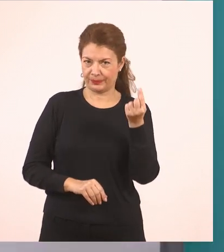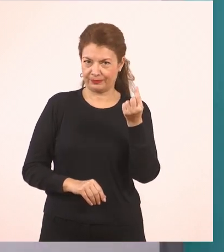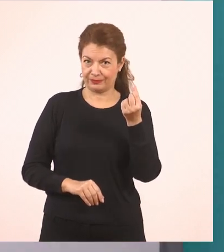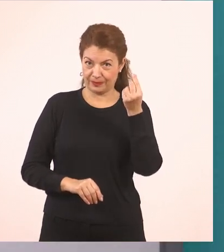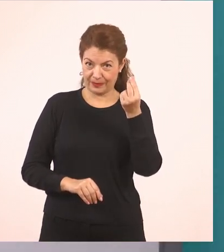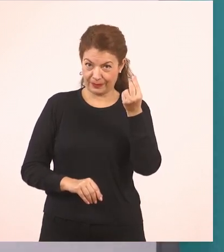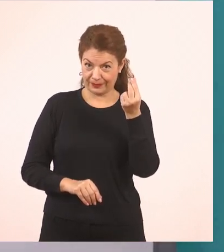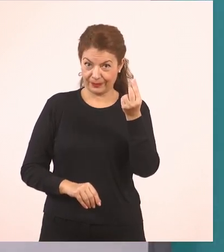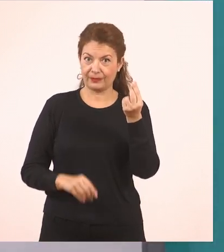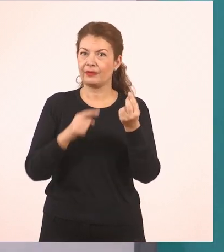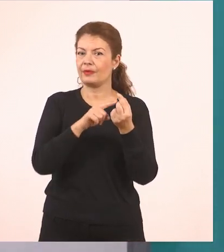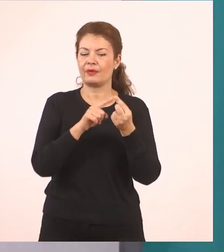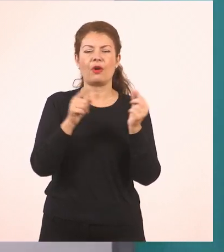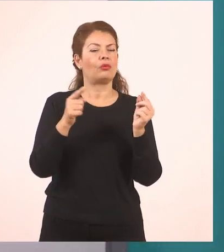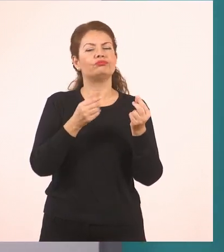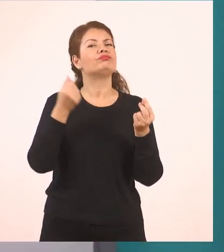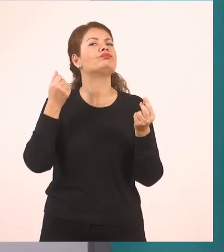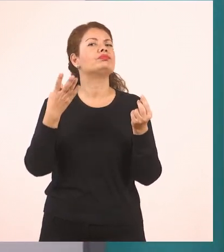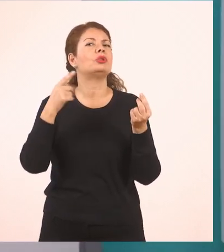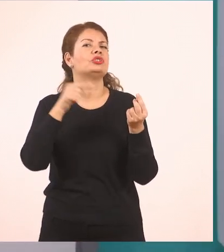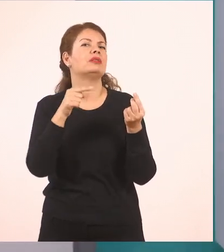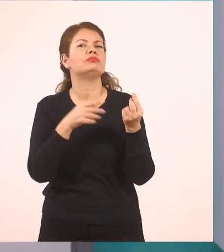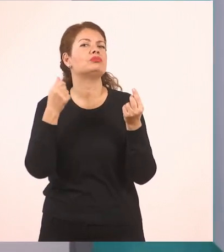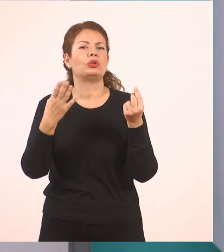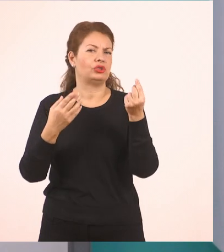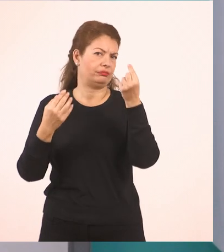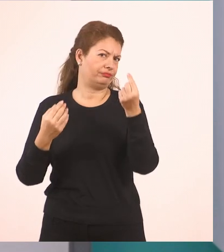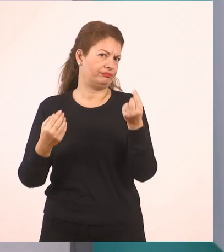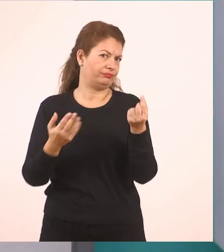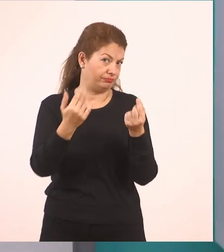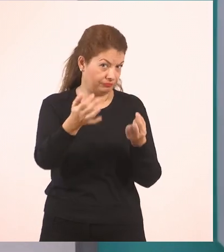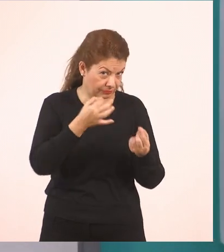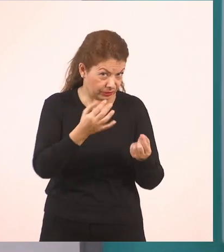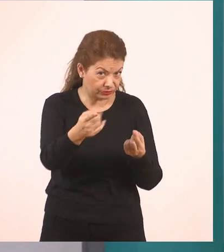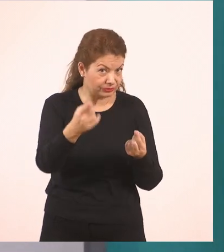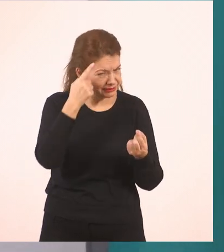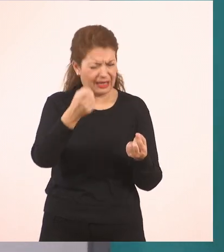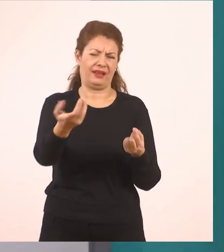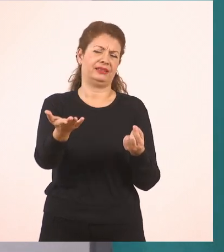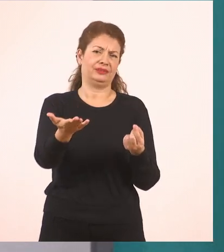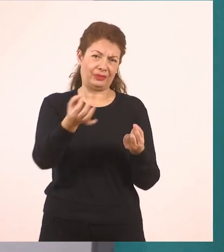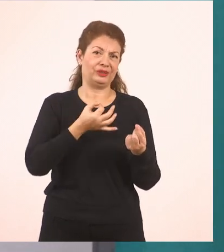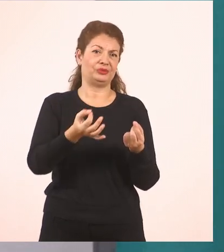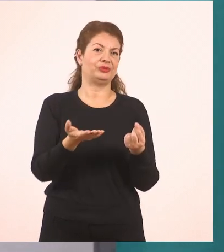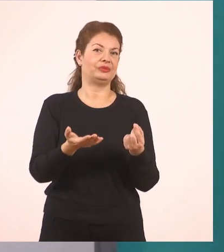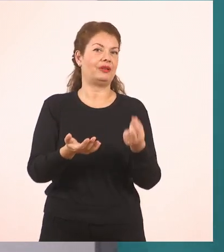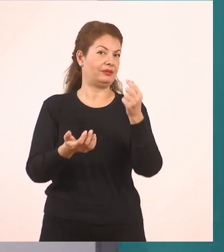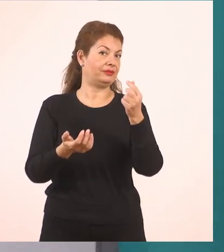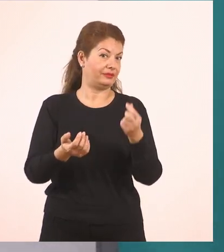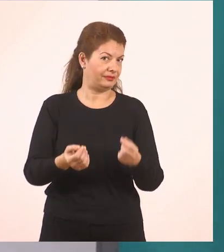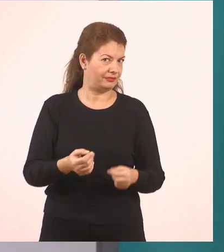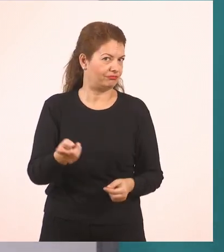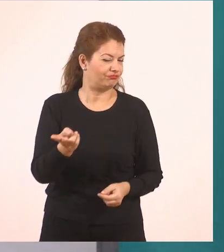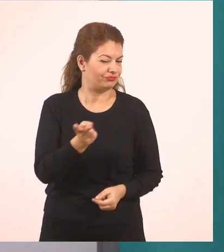πόσα αντικείμενα κρατώ. Έλα, είμαι σίγουρη ότι το ξέρεις. Ναι,